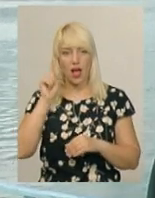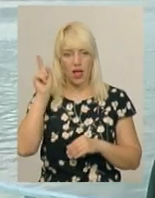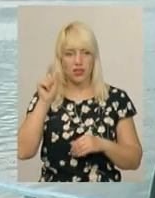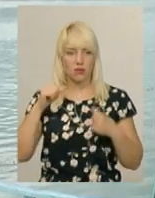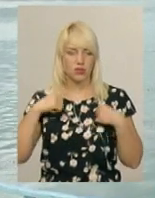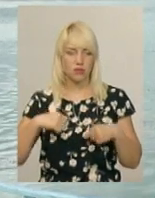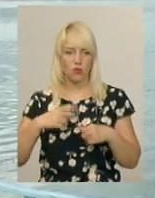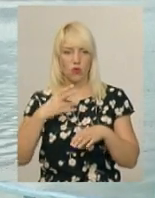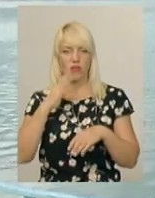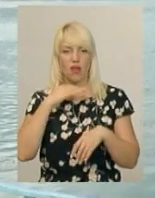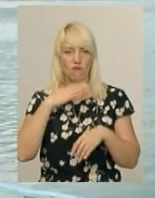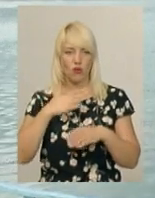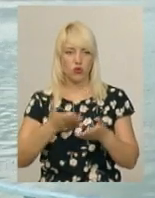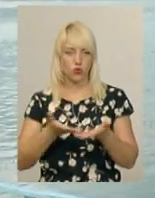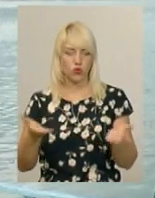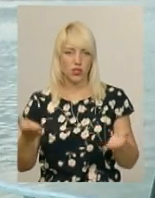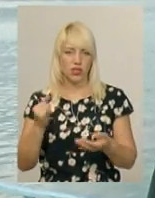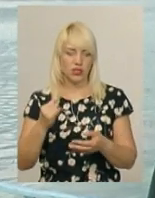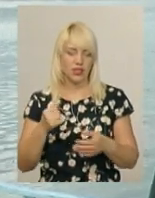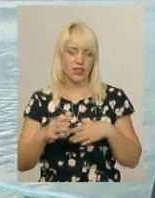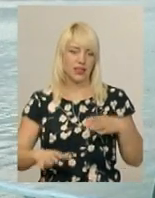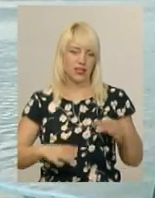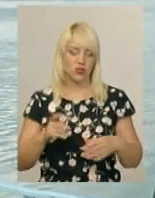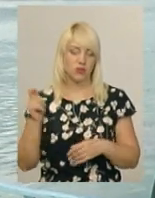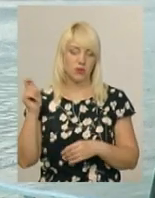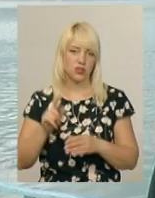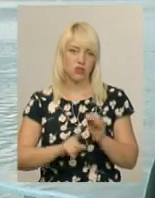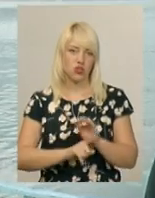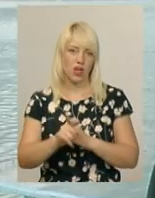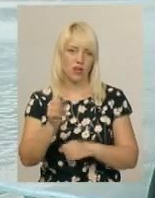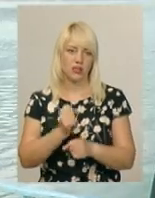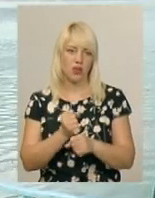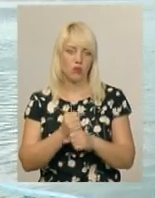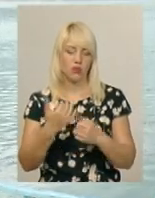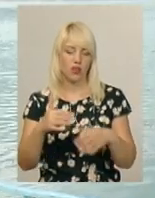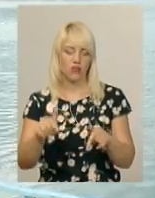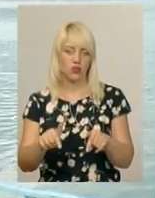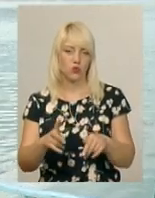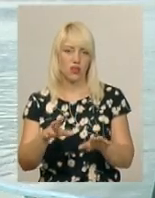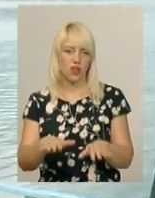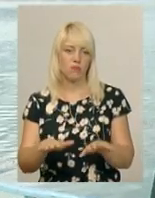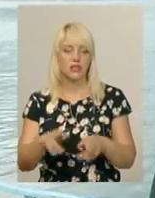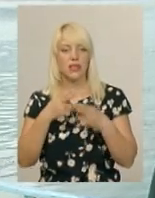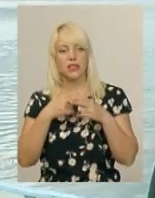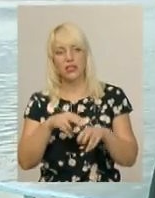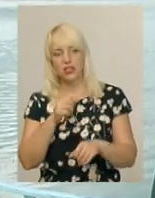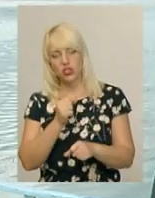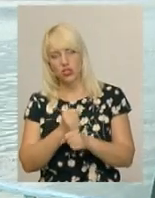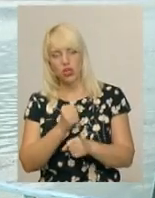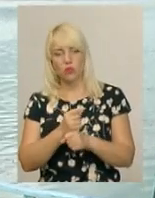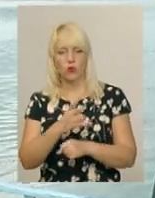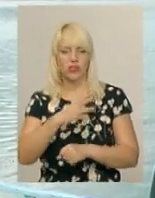спокійно виходять на воду і тренуються. Приїжджають і починається робота вже тут на місці, технічна робота,